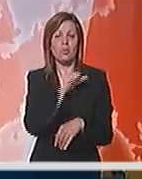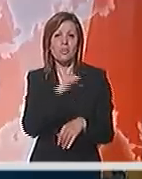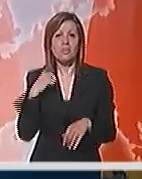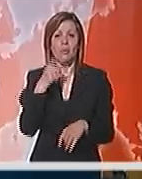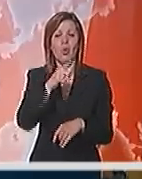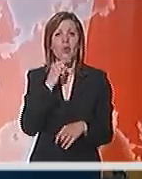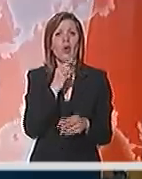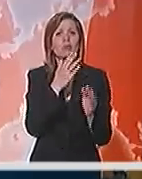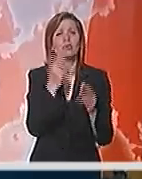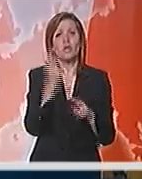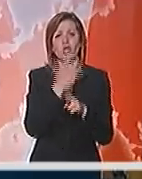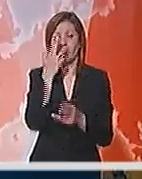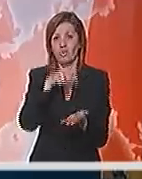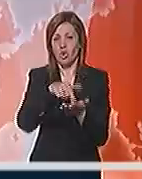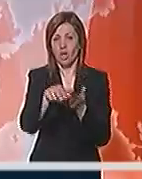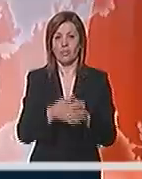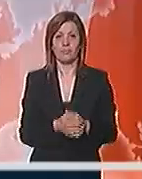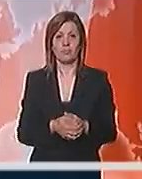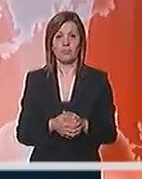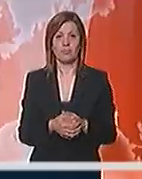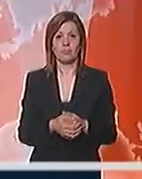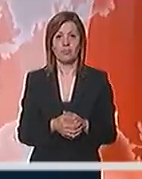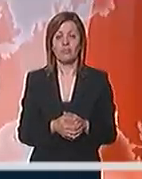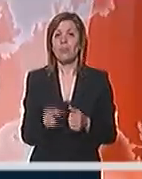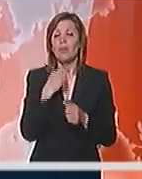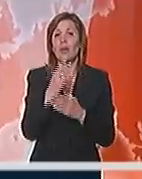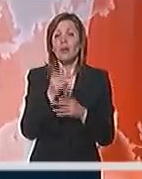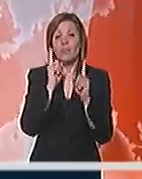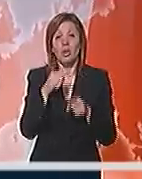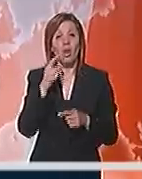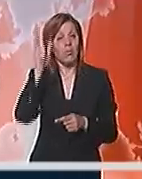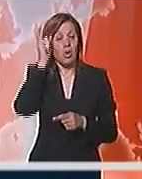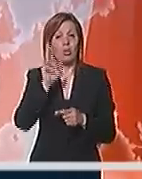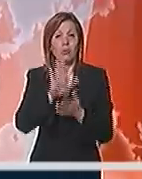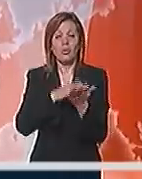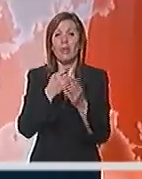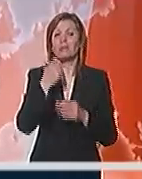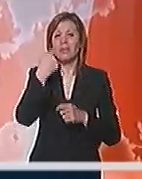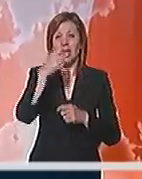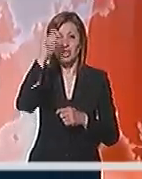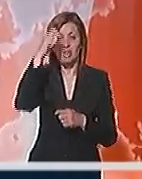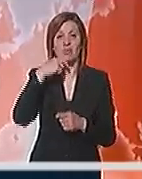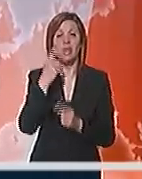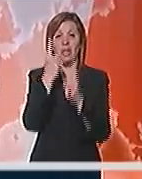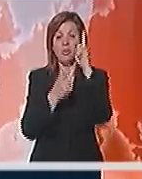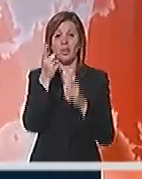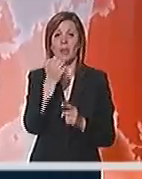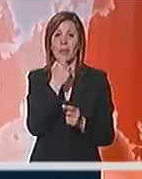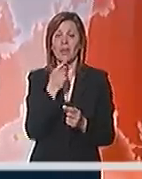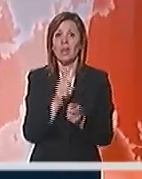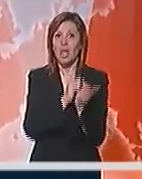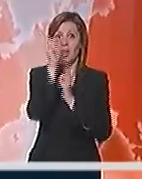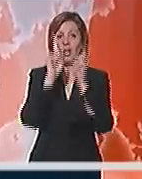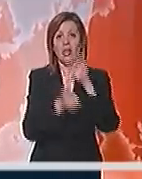oni koji su završili državne fakultete. Neophodno je da se u Beogradu pokrene građevinska industrija, kako bi ta privredna grana